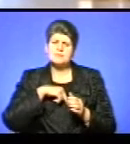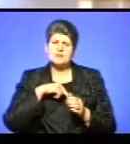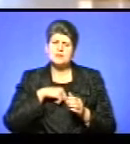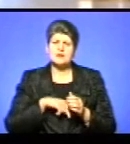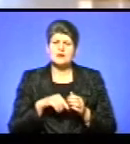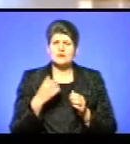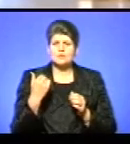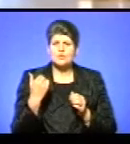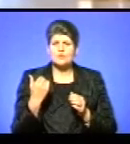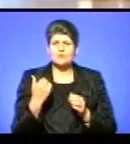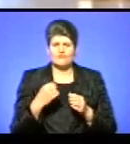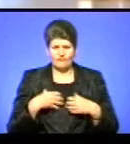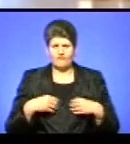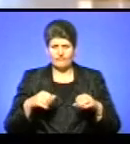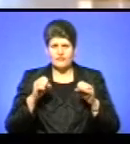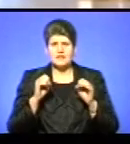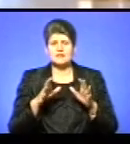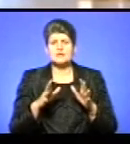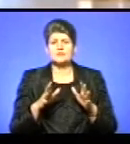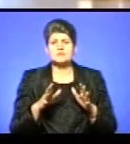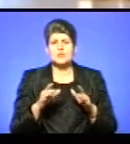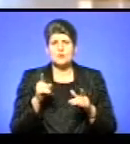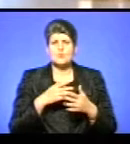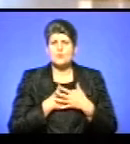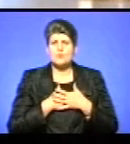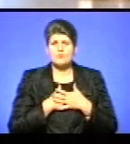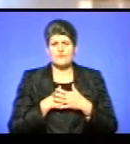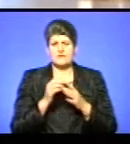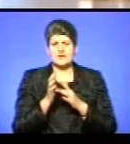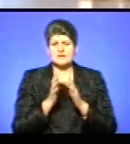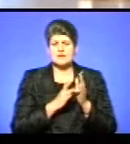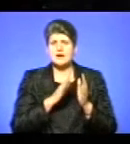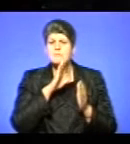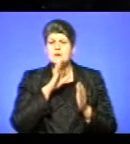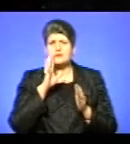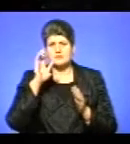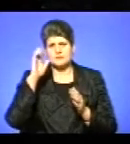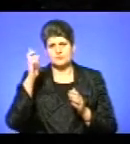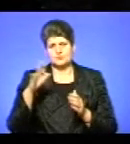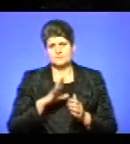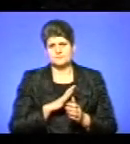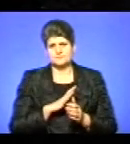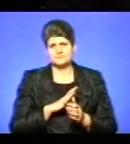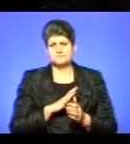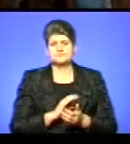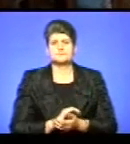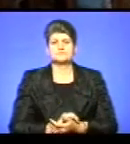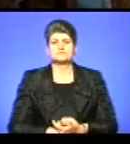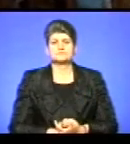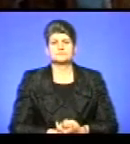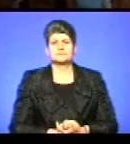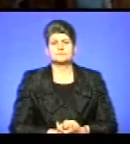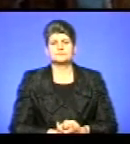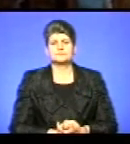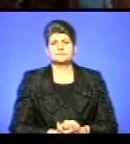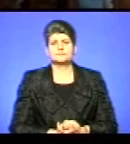такої відданності, такої любові Христа, матінки Божої. Богдан Буденчук, Оксана Галіяш,